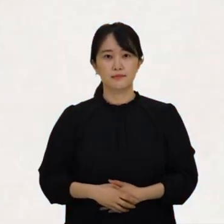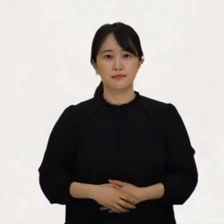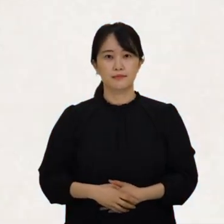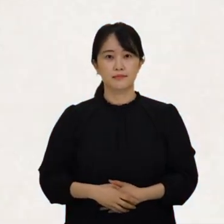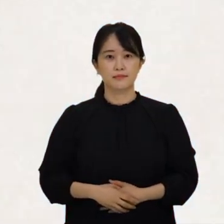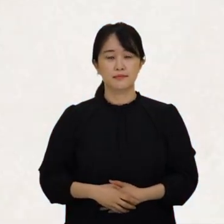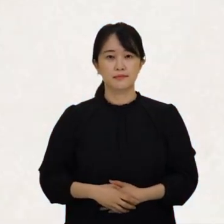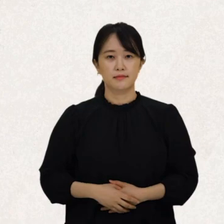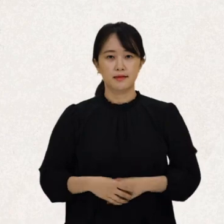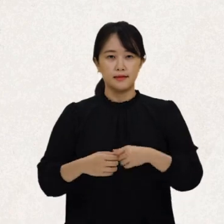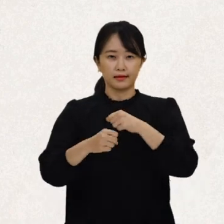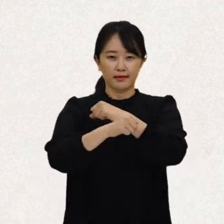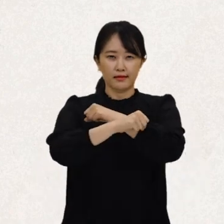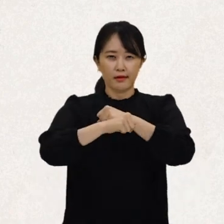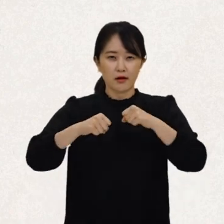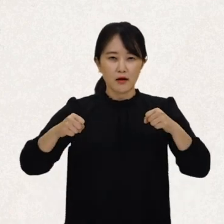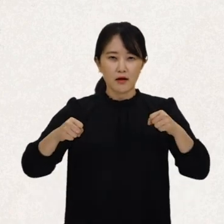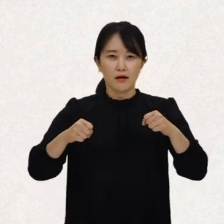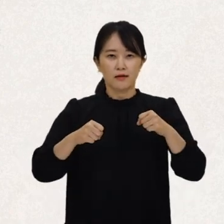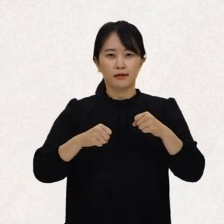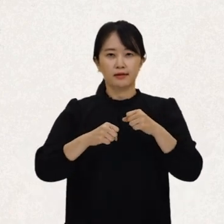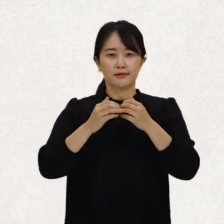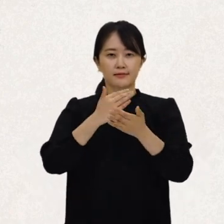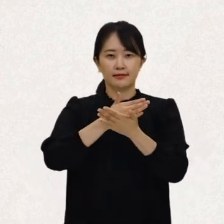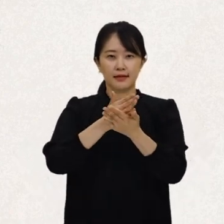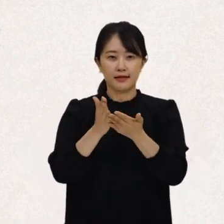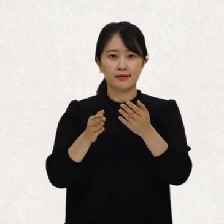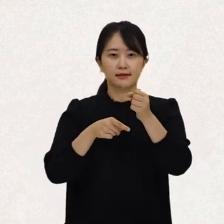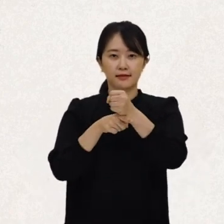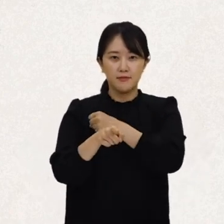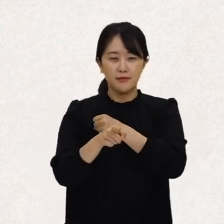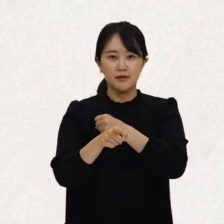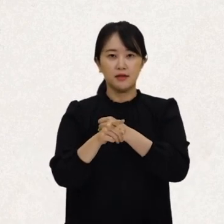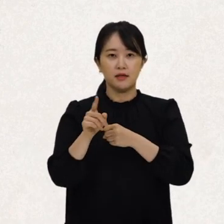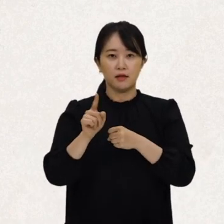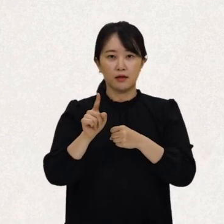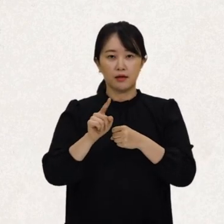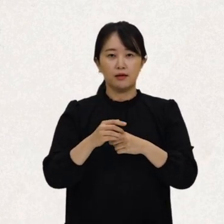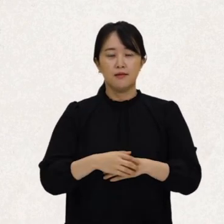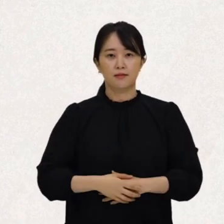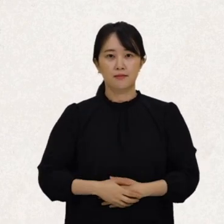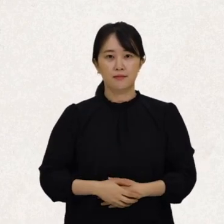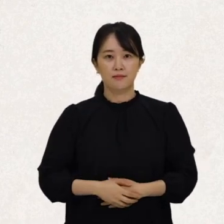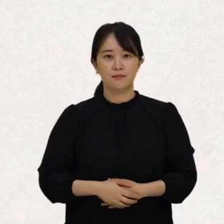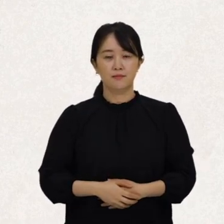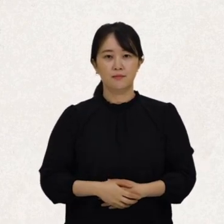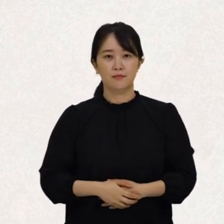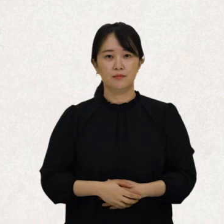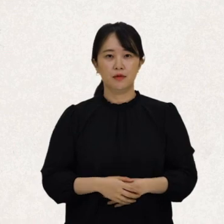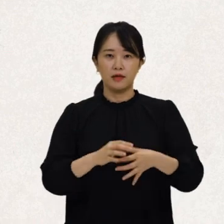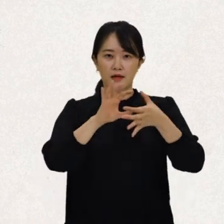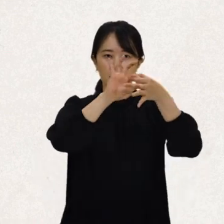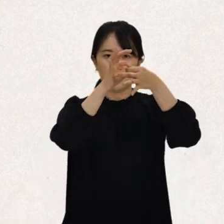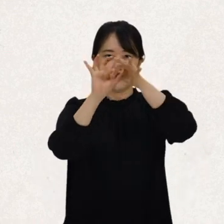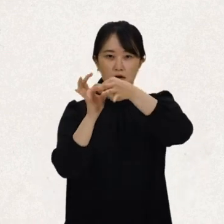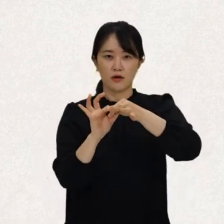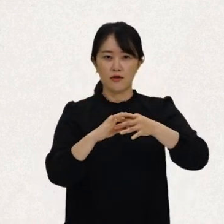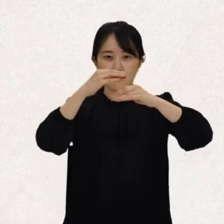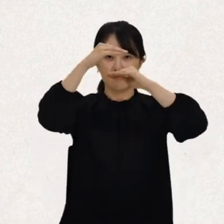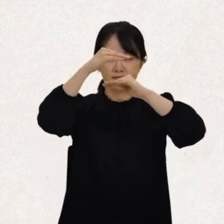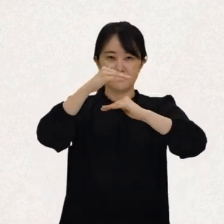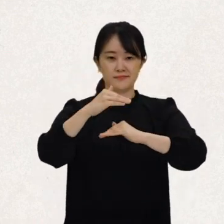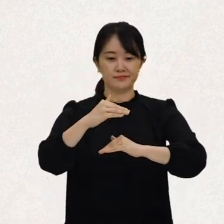폭넓고 다양한 내용을 담고 있는 유엔 장애인권리협약의 모든 조항은 서로 연결되어 있어요.